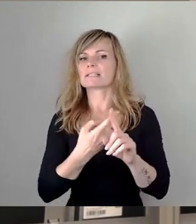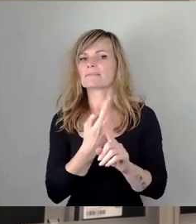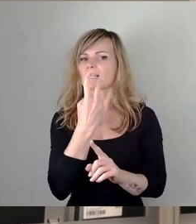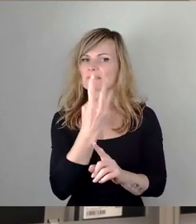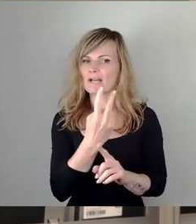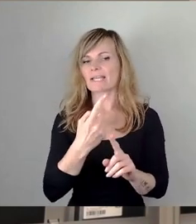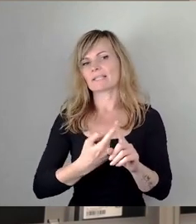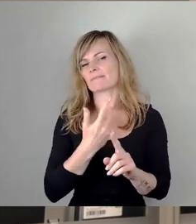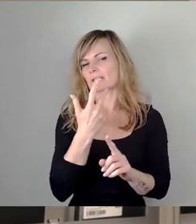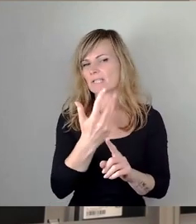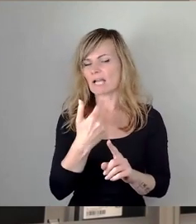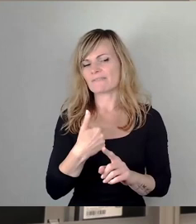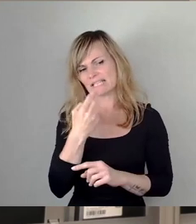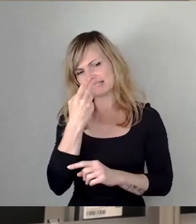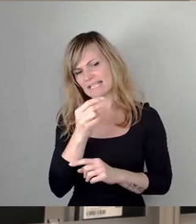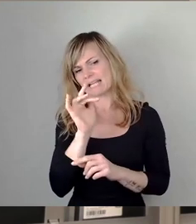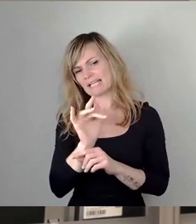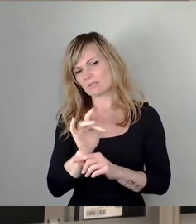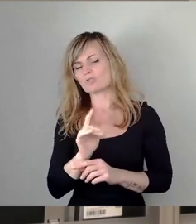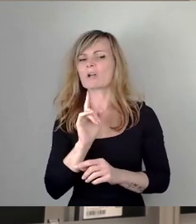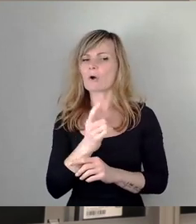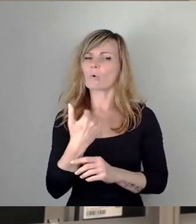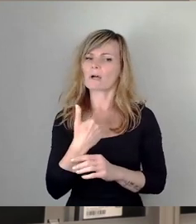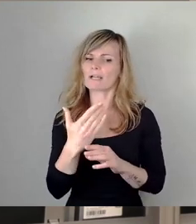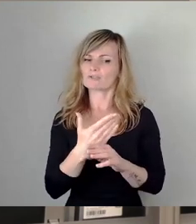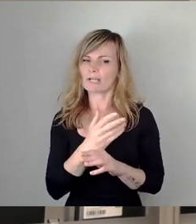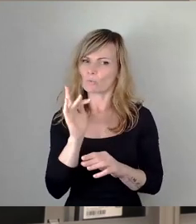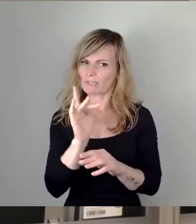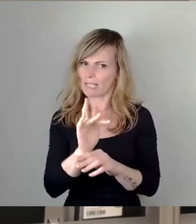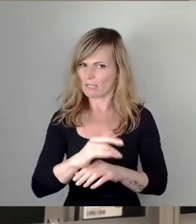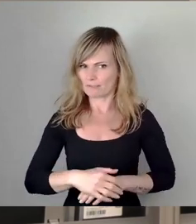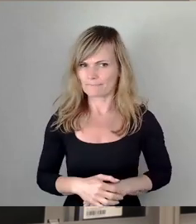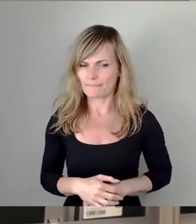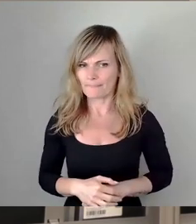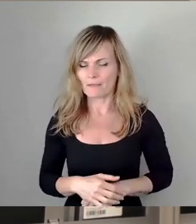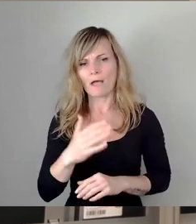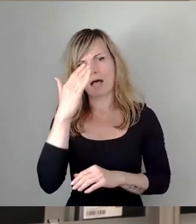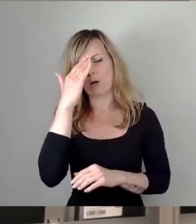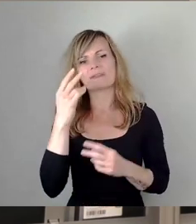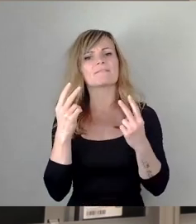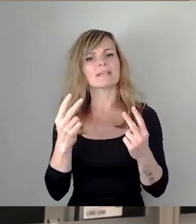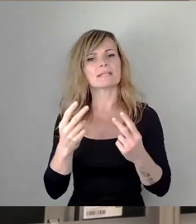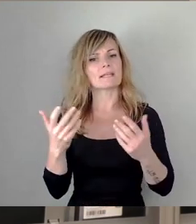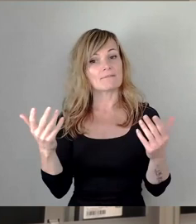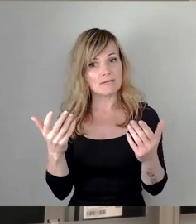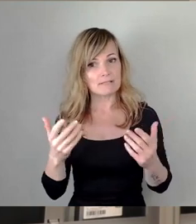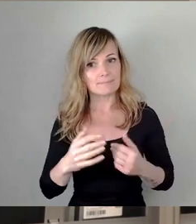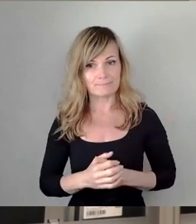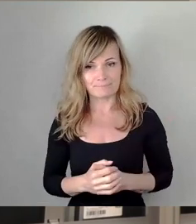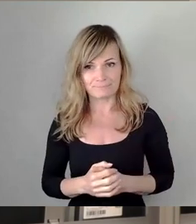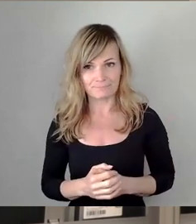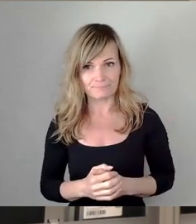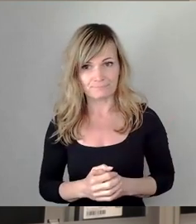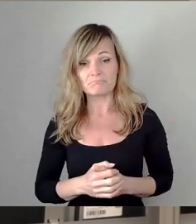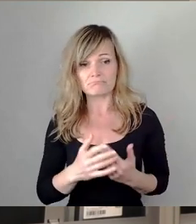kritisch. Wir haben uns auch dagegen entschieden. Das Wichtigste wäre eigentlich, dass wir uns, da kann ich Herrn Lommel nur